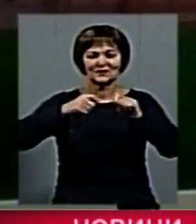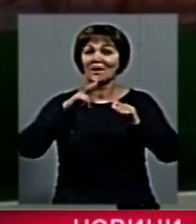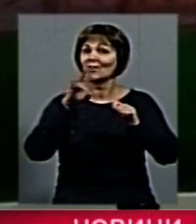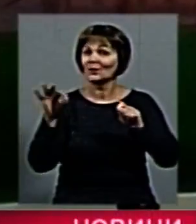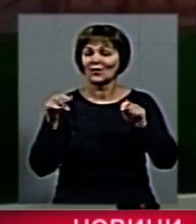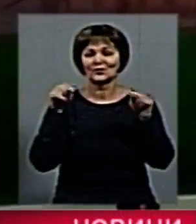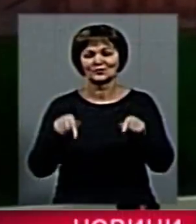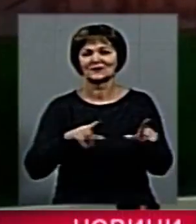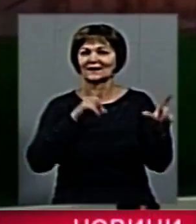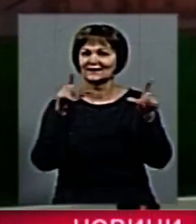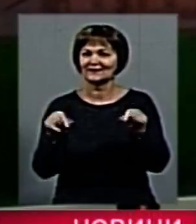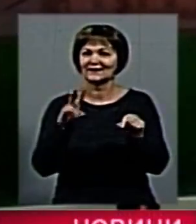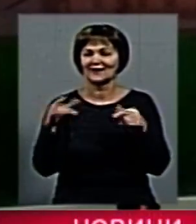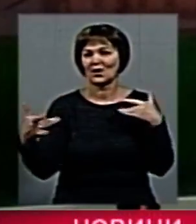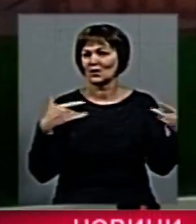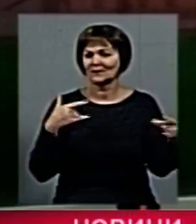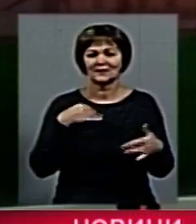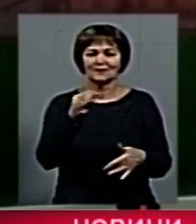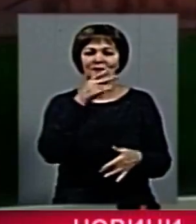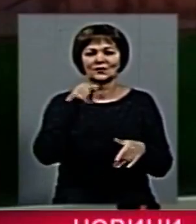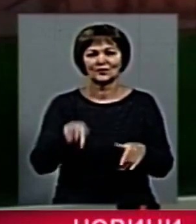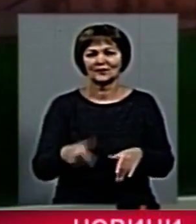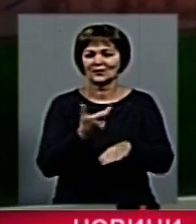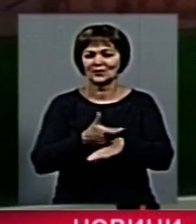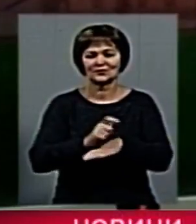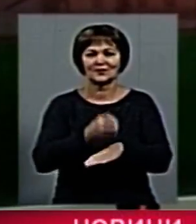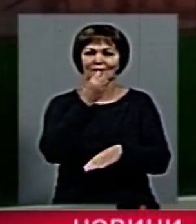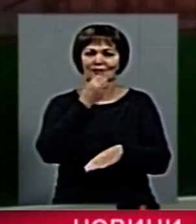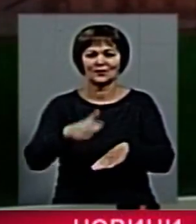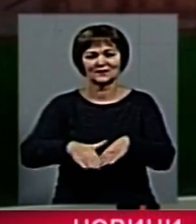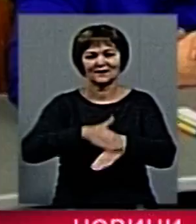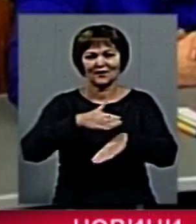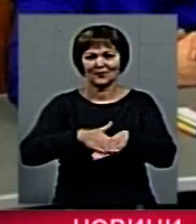більше треба їхати на концерт. Мені подобається, у вас дуже тепла публіка.